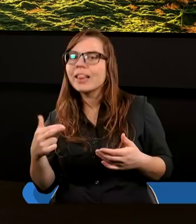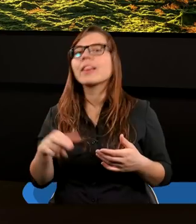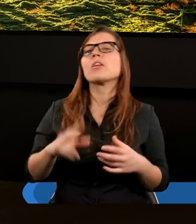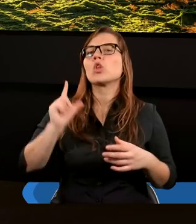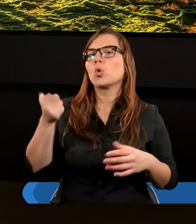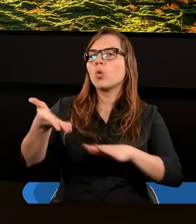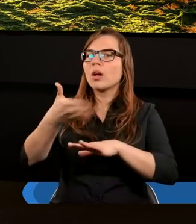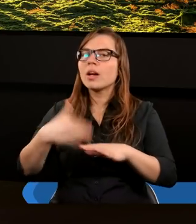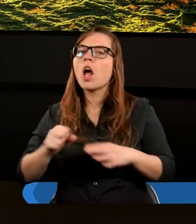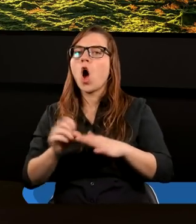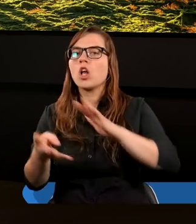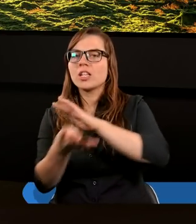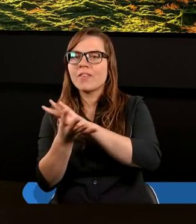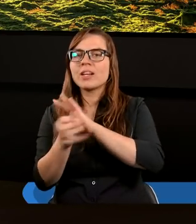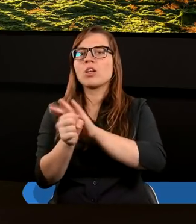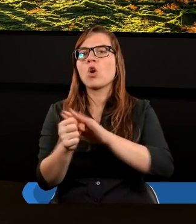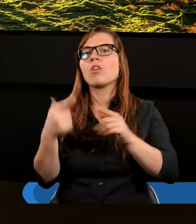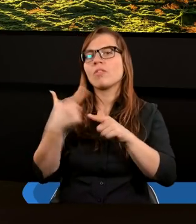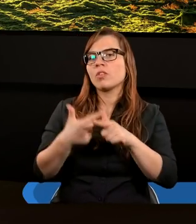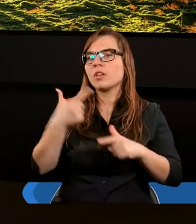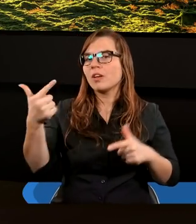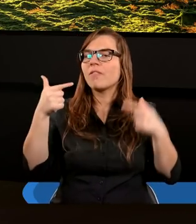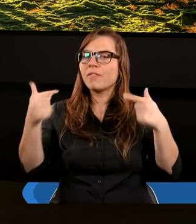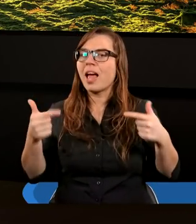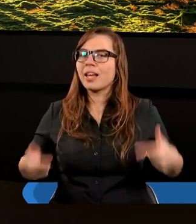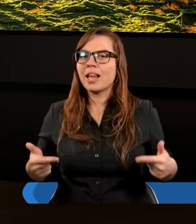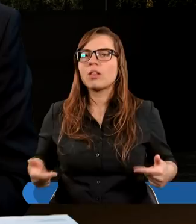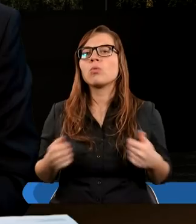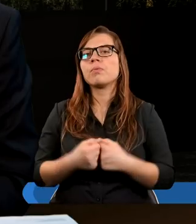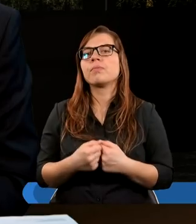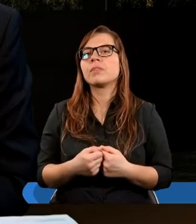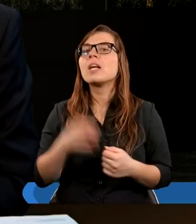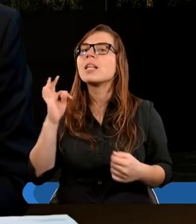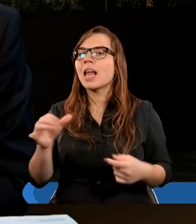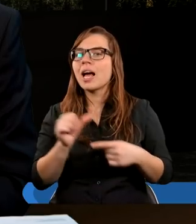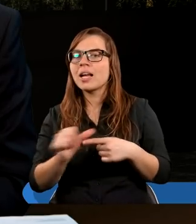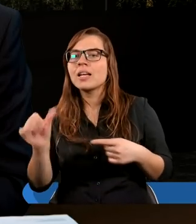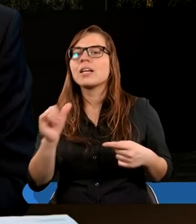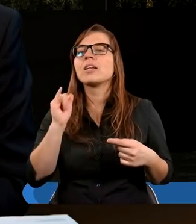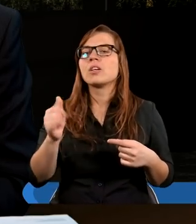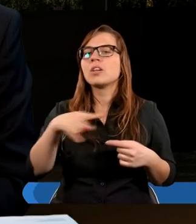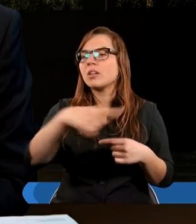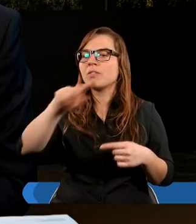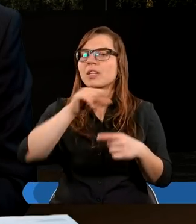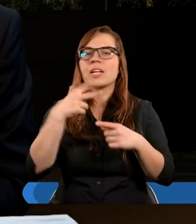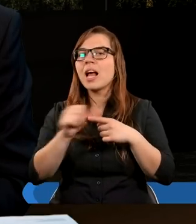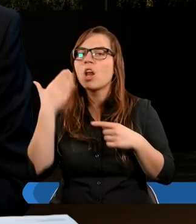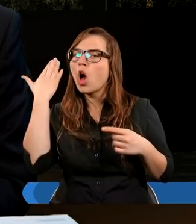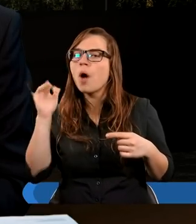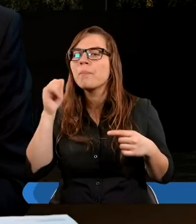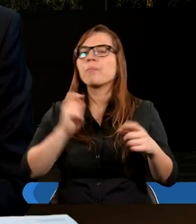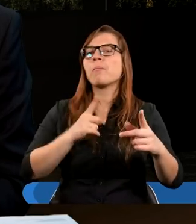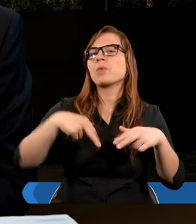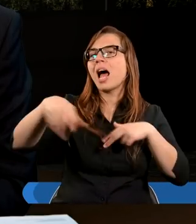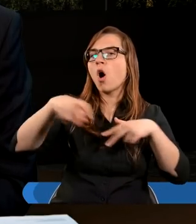drugi rozdział i od 19 do 22 wersetu. Tak więc, już nie jesteście obcymi i